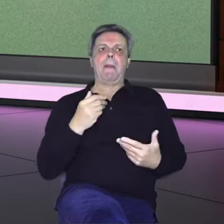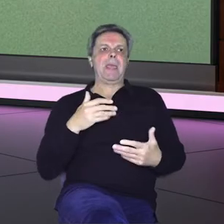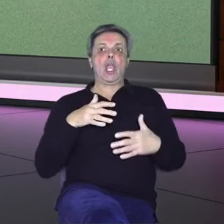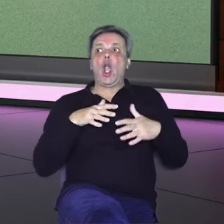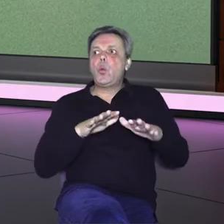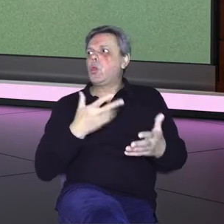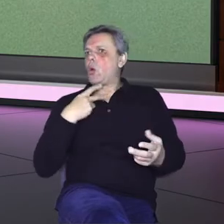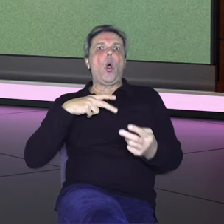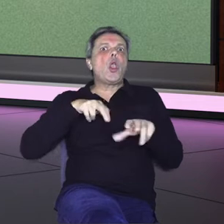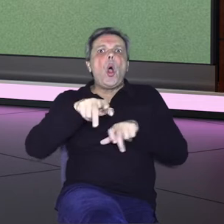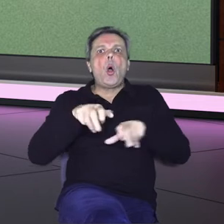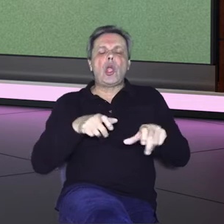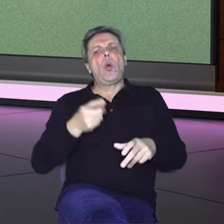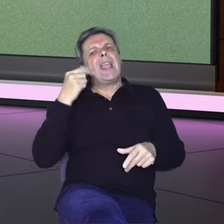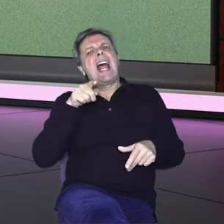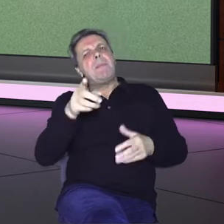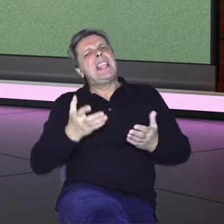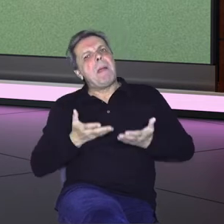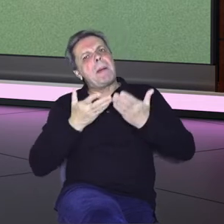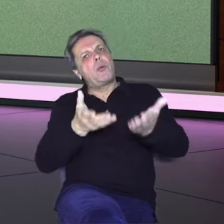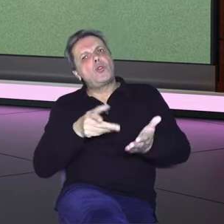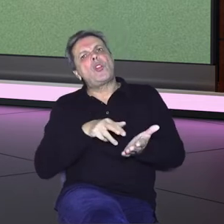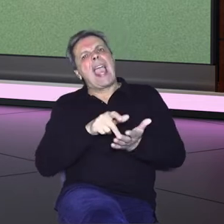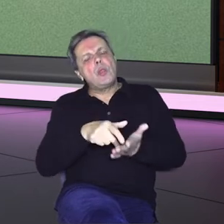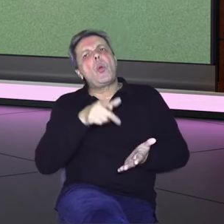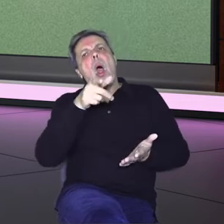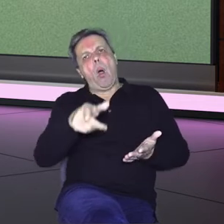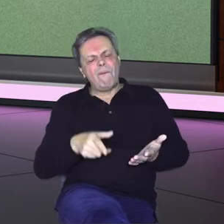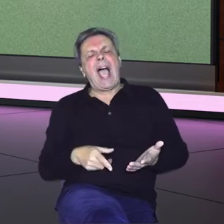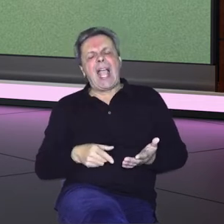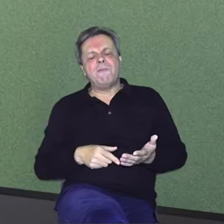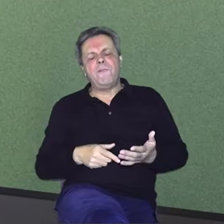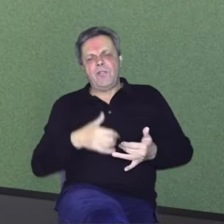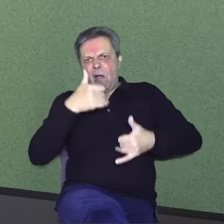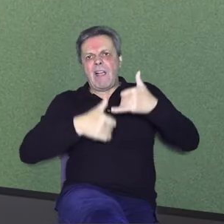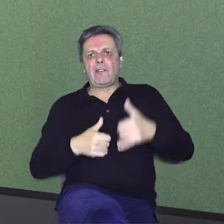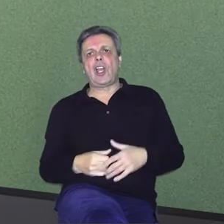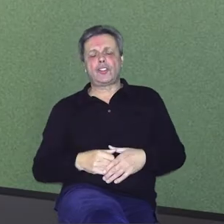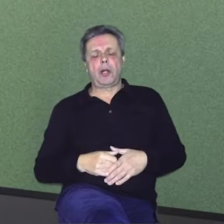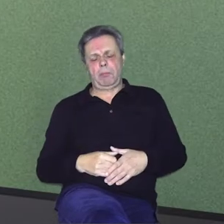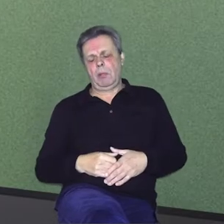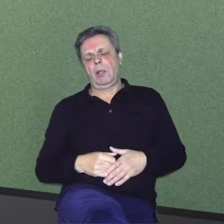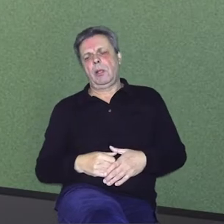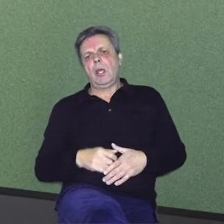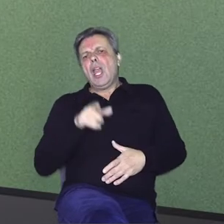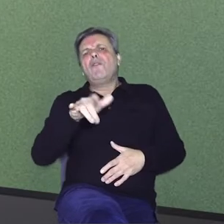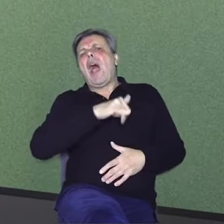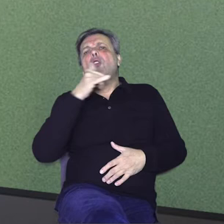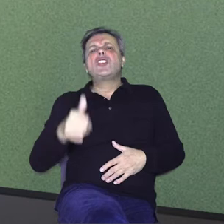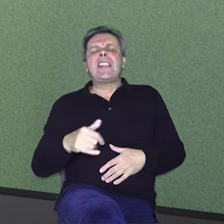koji hodaju cestom. Bi li im preporučio da idu na ovakav izbor? Ja naravno. Ova tvoja dosadašnje iskustva je to